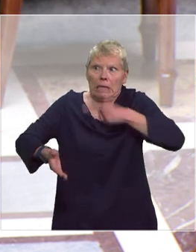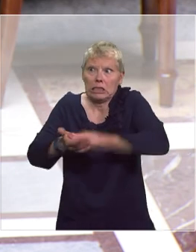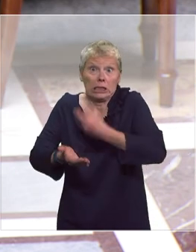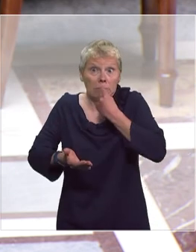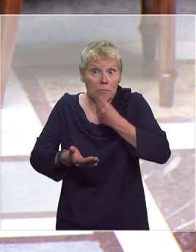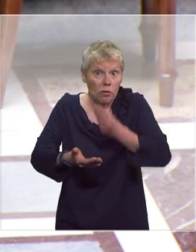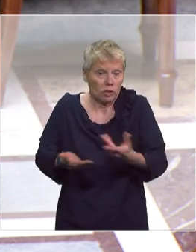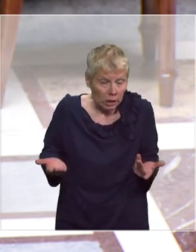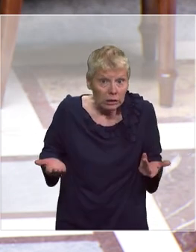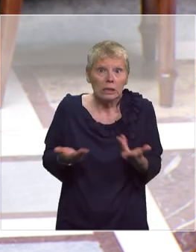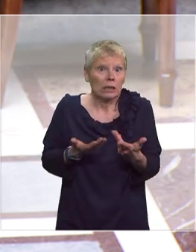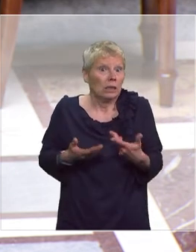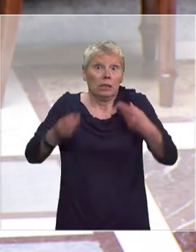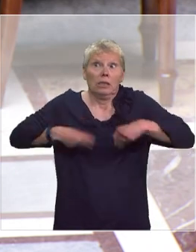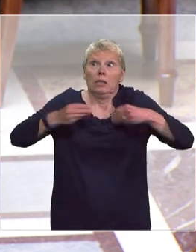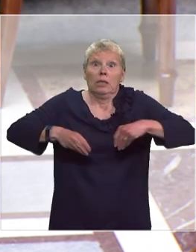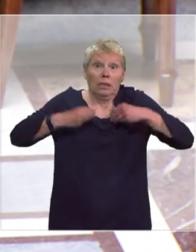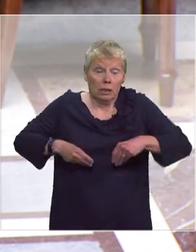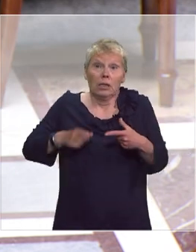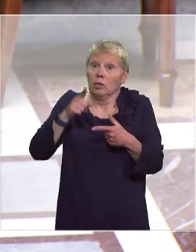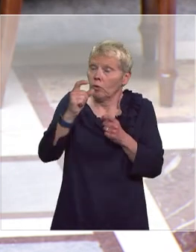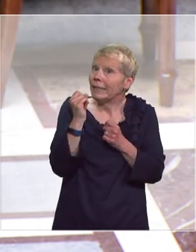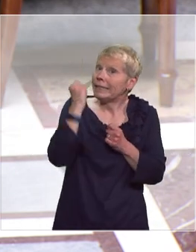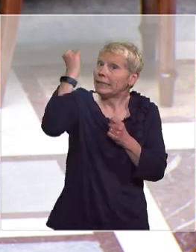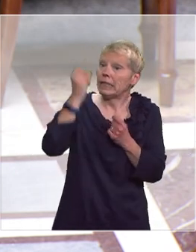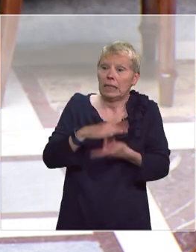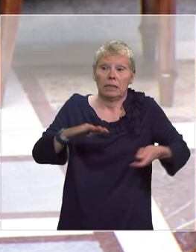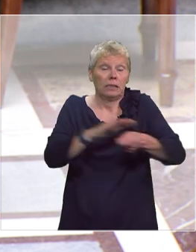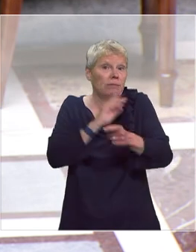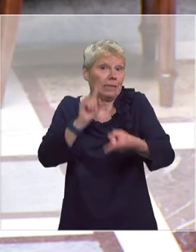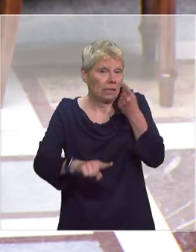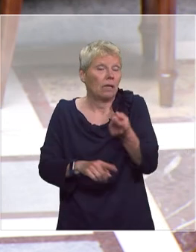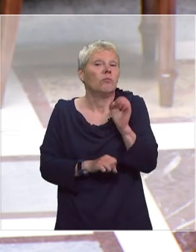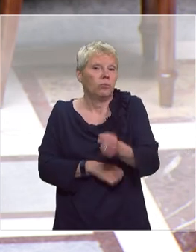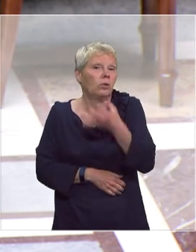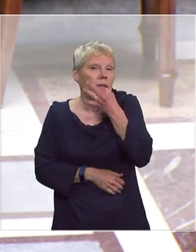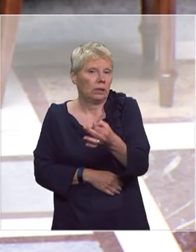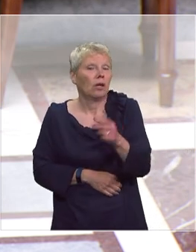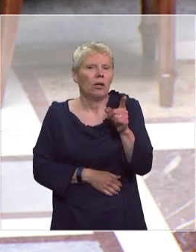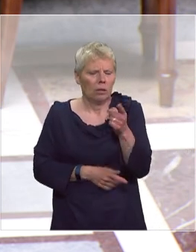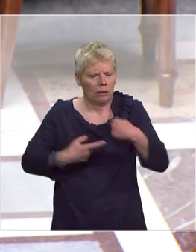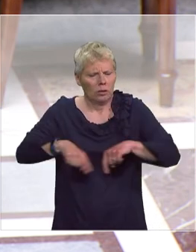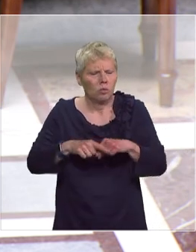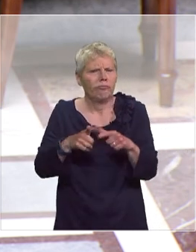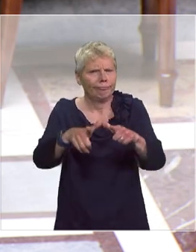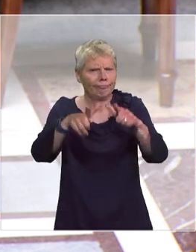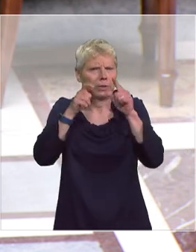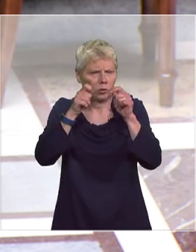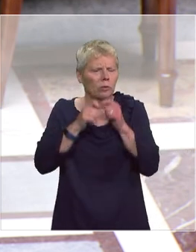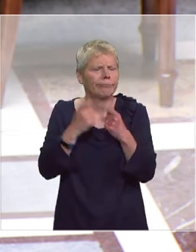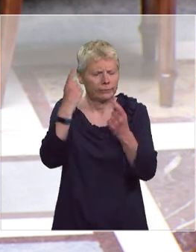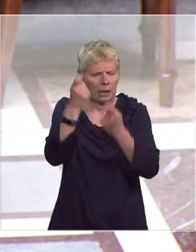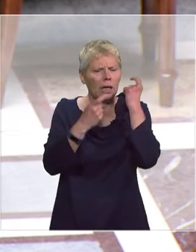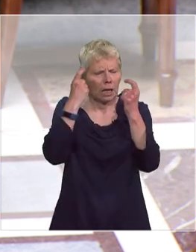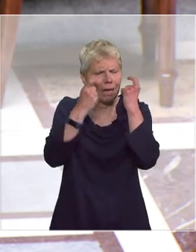cette période de confinement et vous proposez une allocation spécifique. Je vous confirme que nous sommes attentifs à cette question et que nous l'étudions